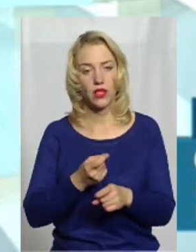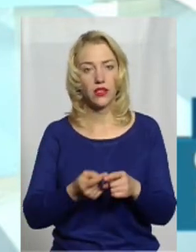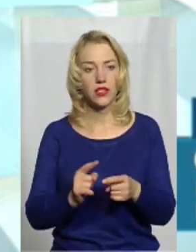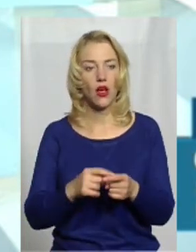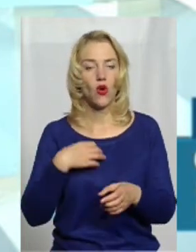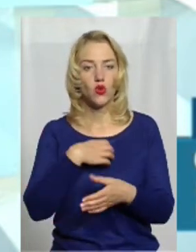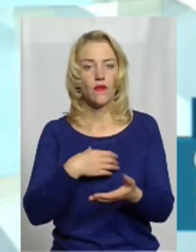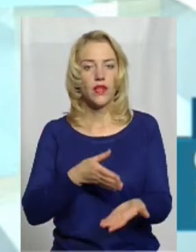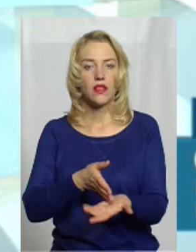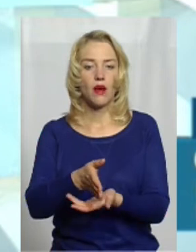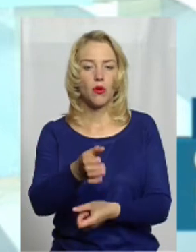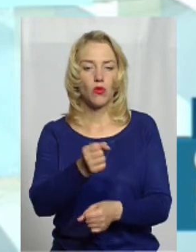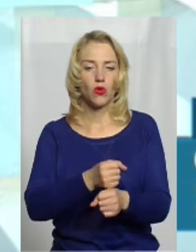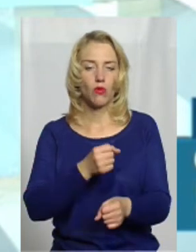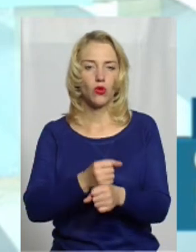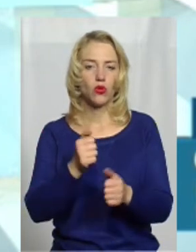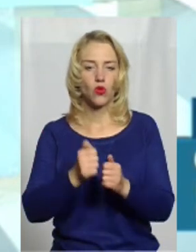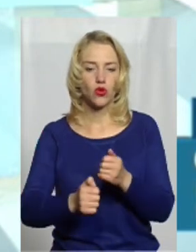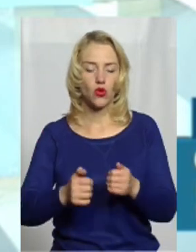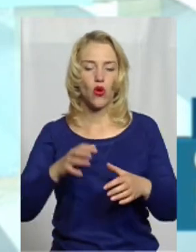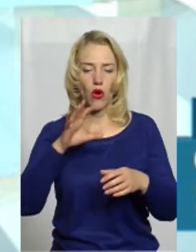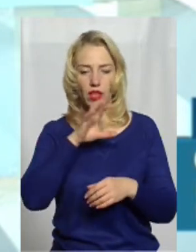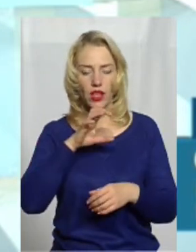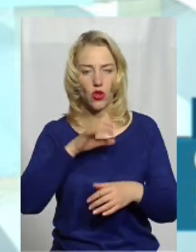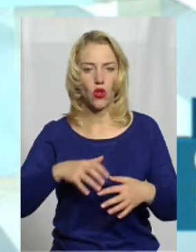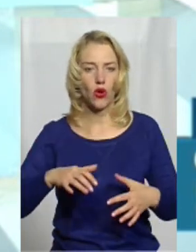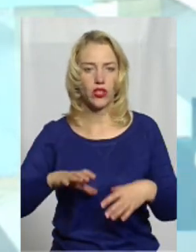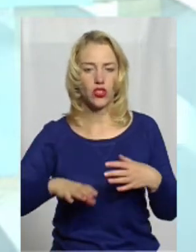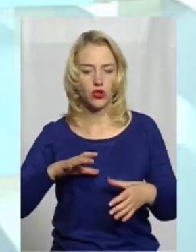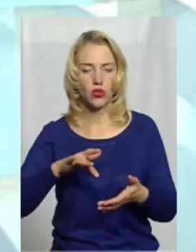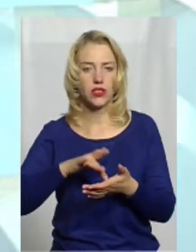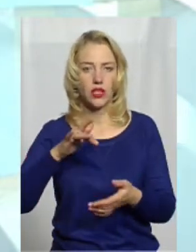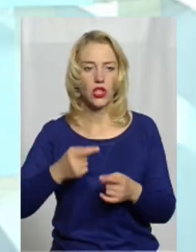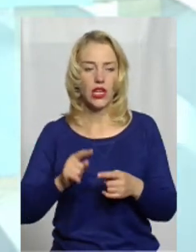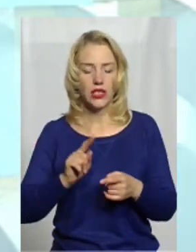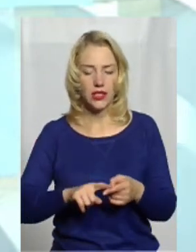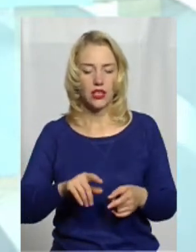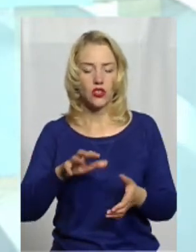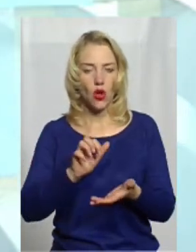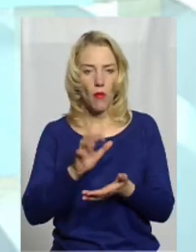такий напрямок роботи кожного кінологічного центру і цих собак більшість.